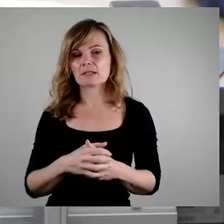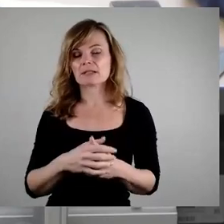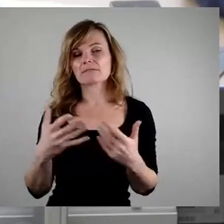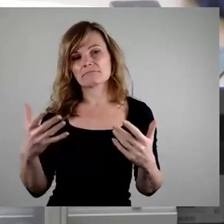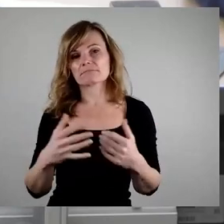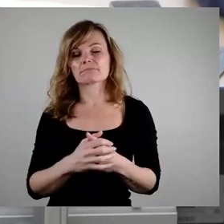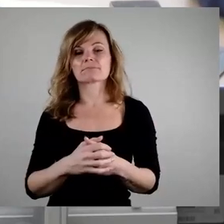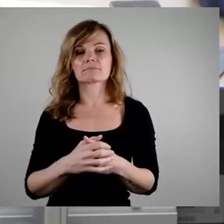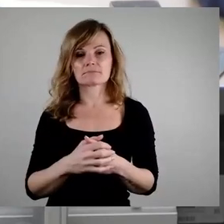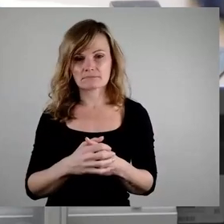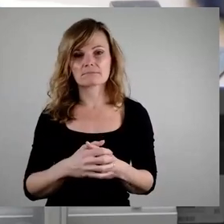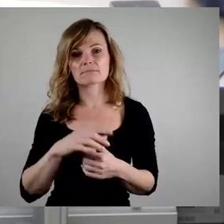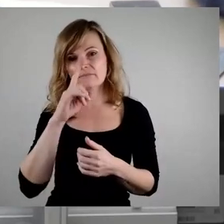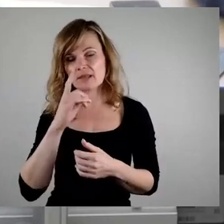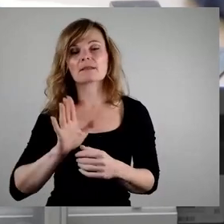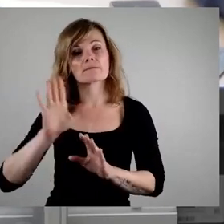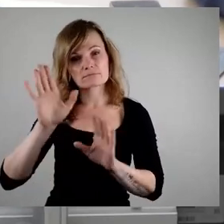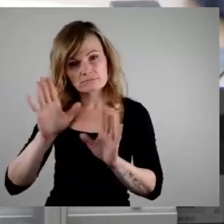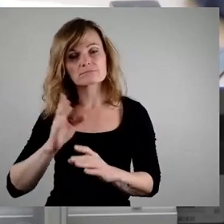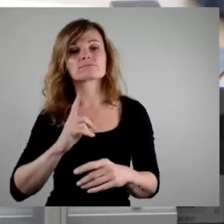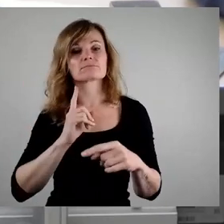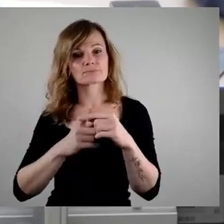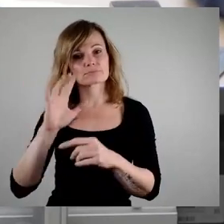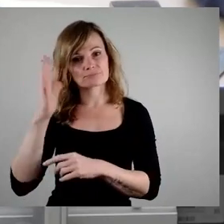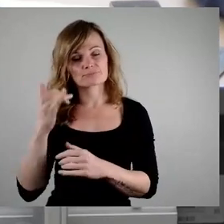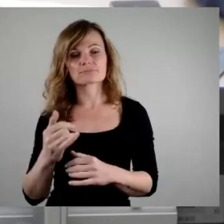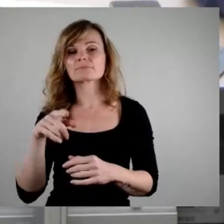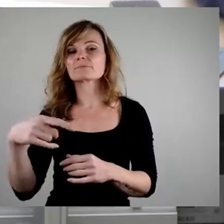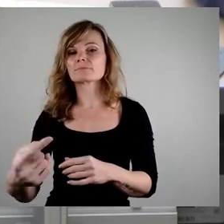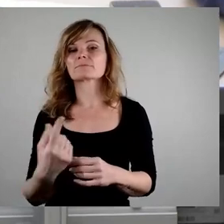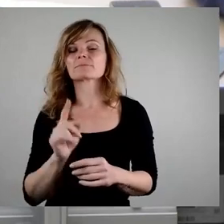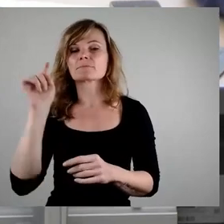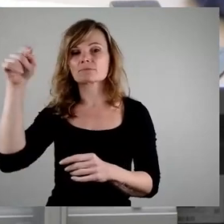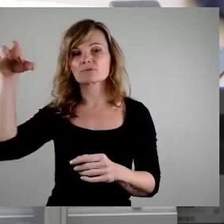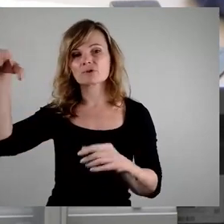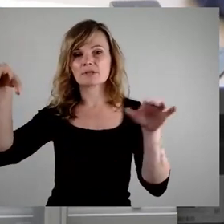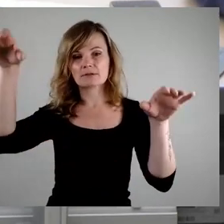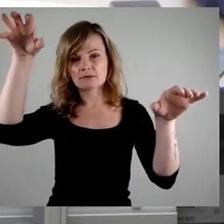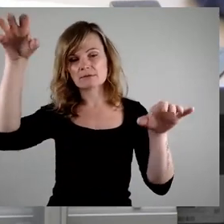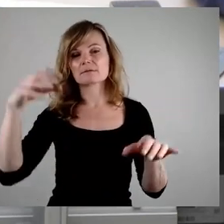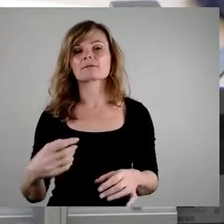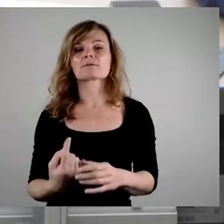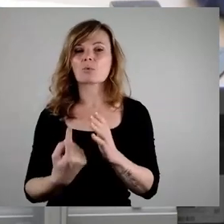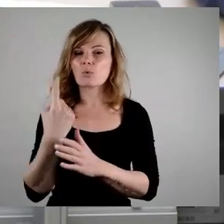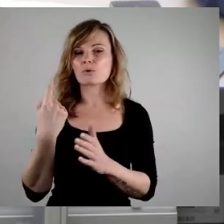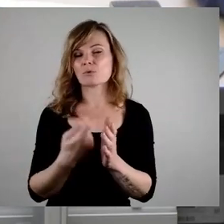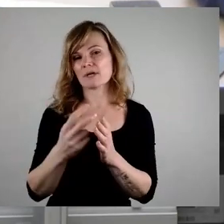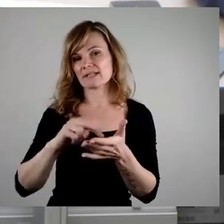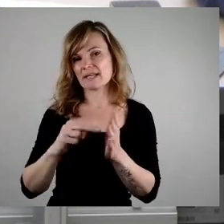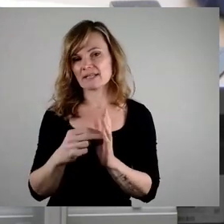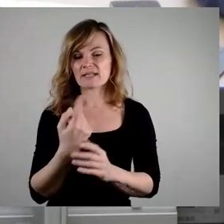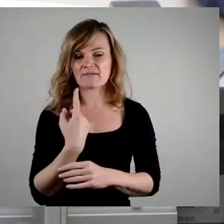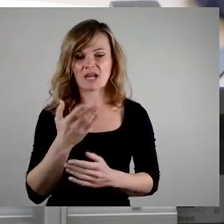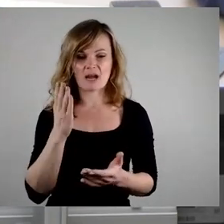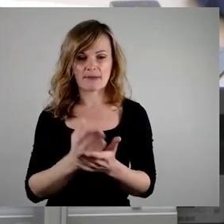vorausgesetzt, er würde positiv fortiert werden, gäbe es dann in den Auslagerungsstandorten teure Technik, die am Ende von uns bezahlt